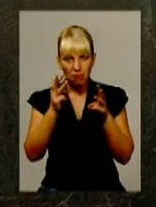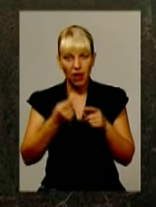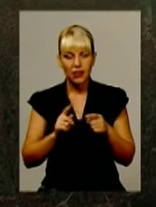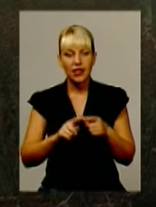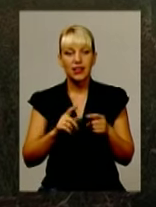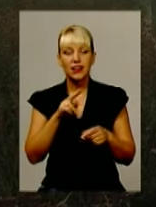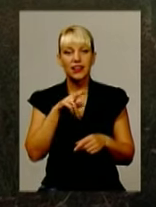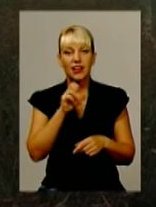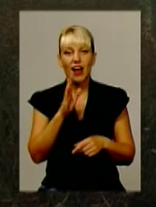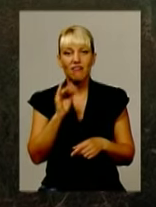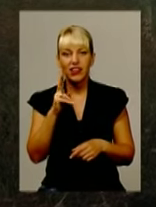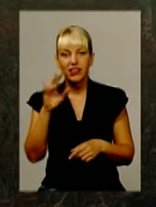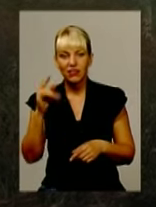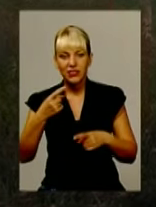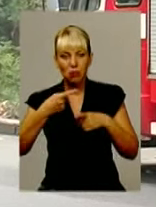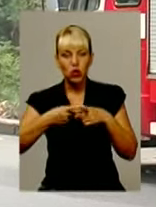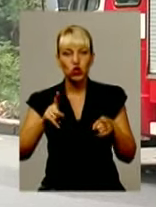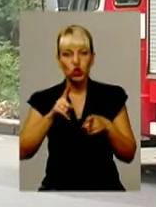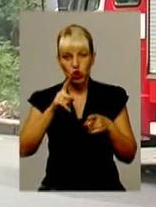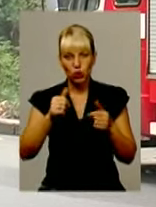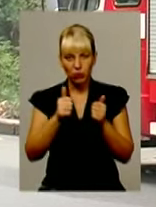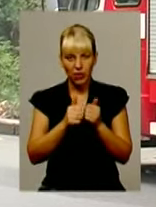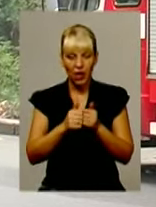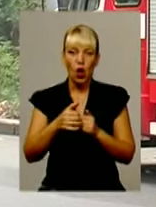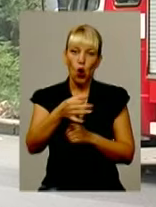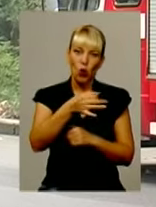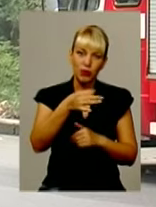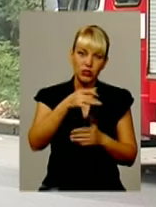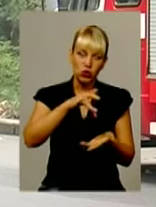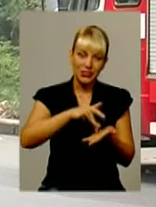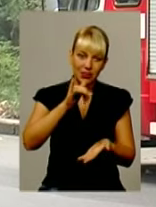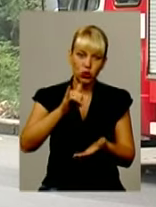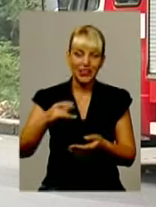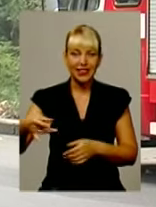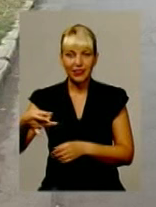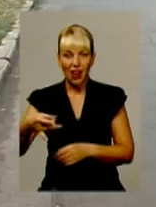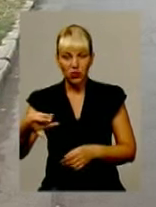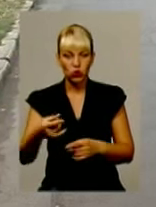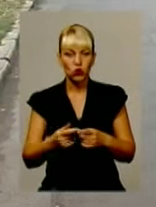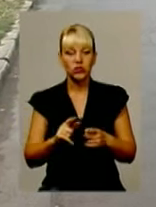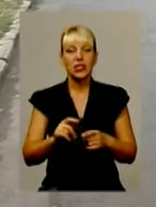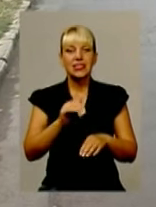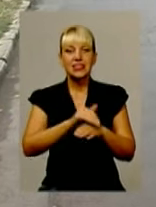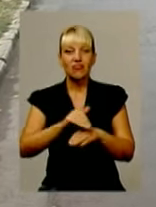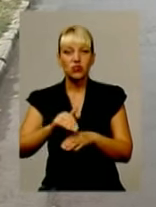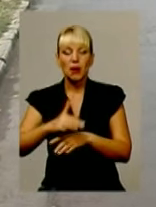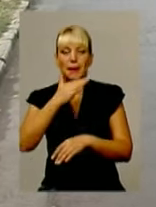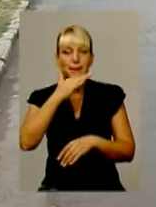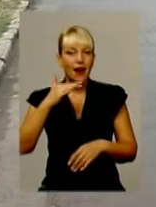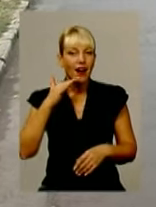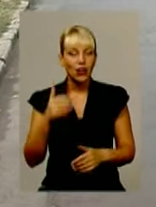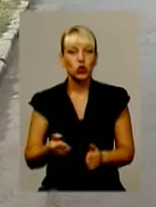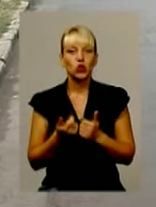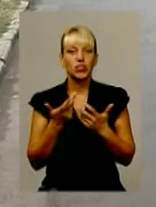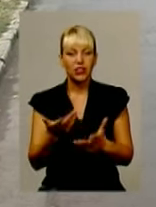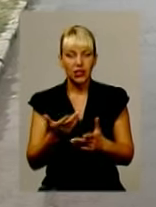на Девитковецькому перехресті, що на межі обласного центру та району. За останній тиждень рятувальники зафіксували надзвичайно велику